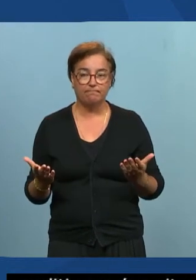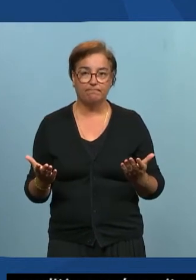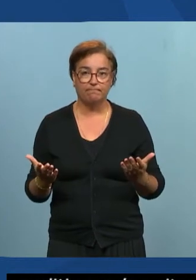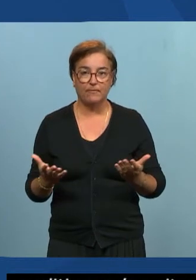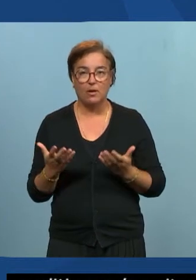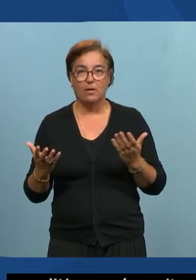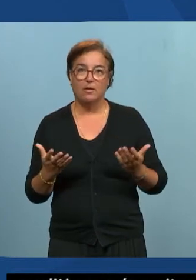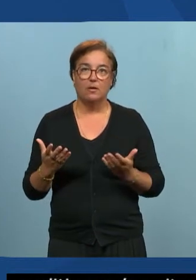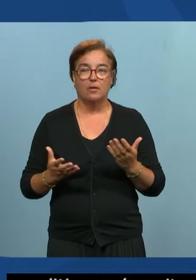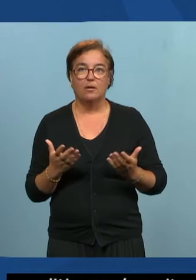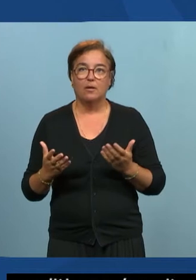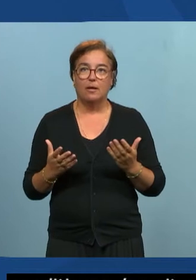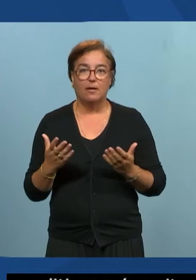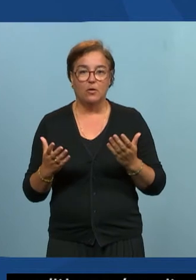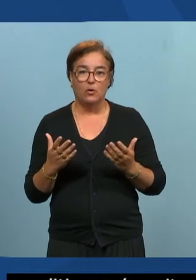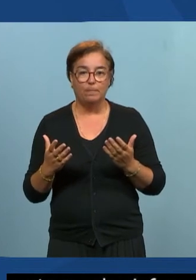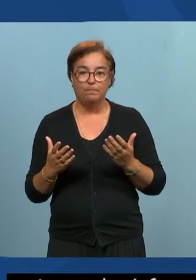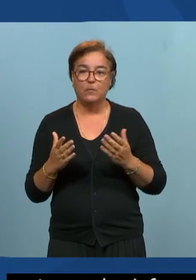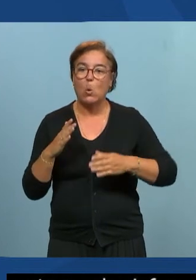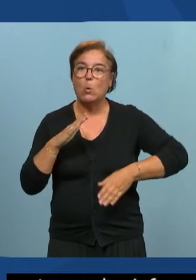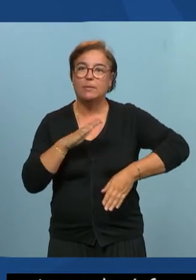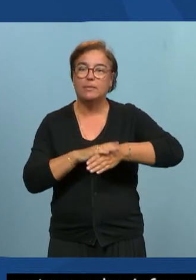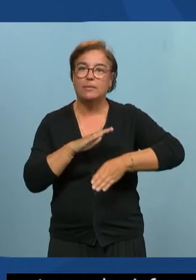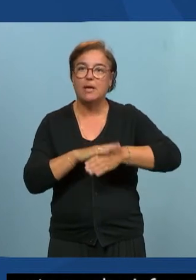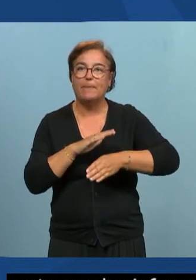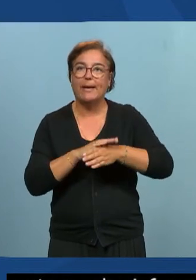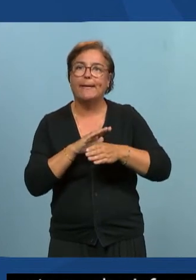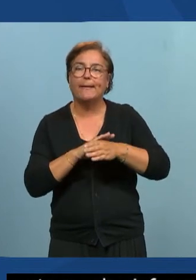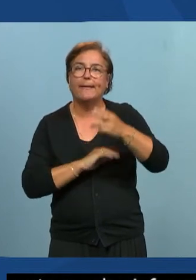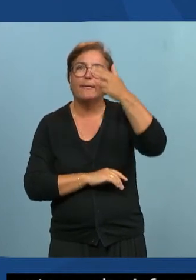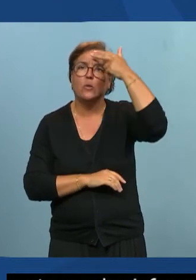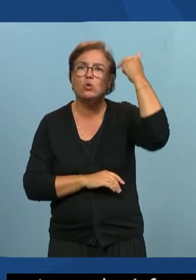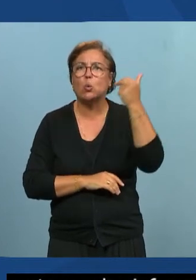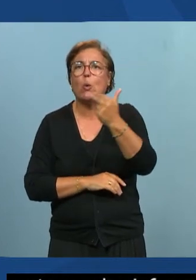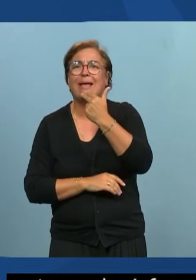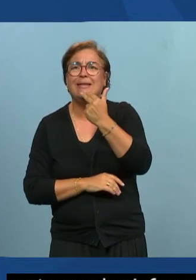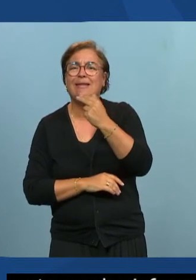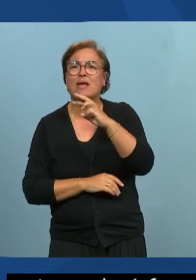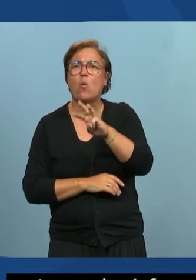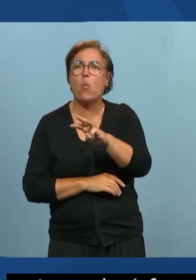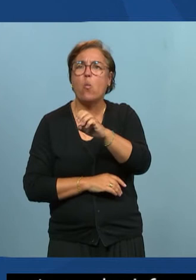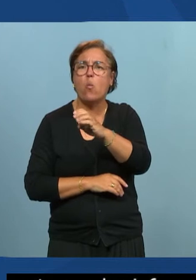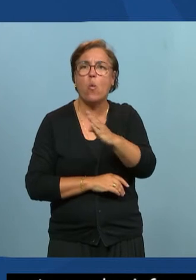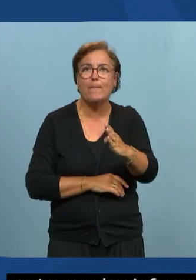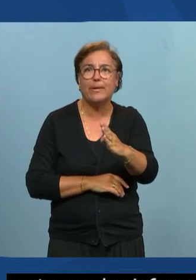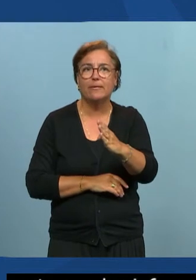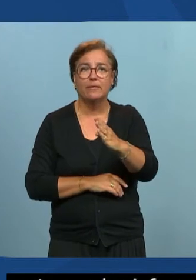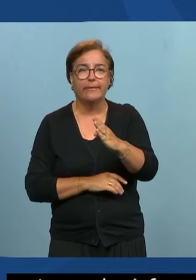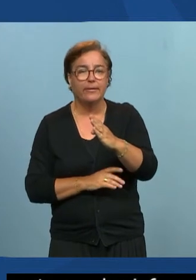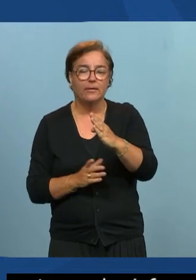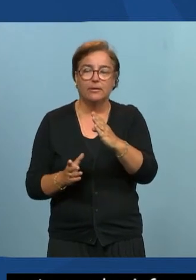Alors, on va partir juste parce que cette notion de qualité web va nous aider, je pense, à rentrer